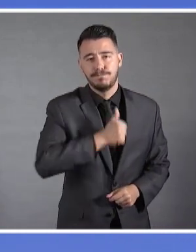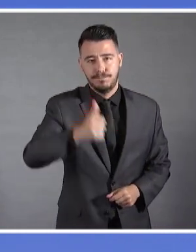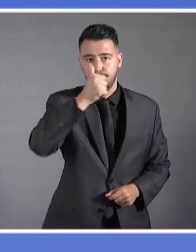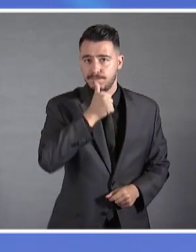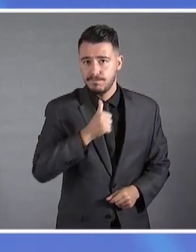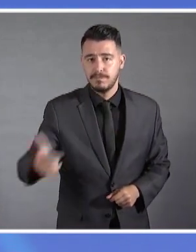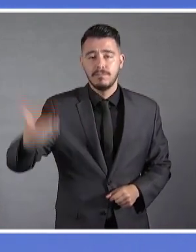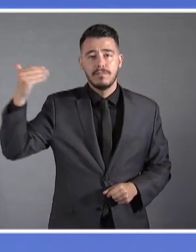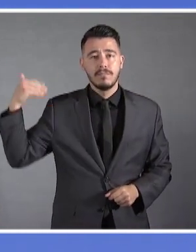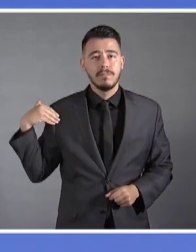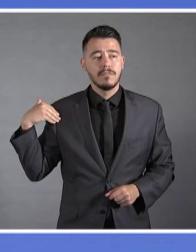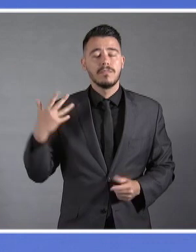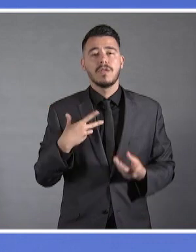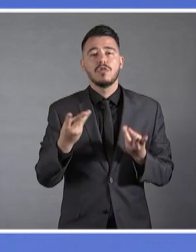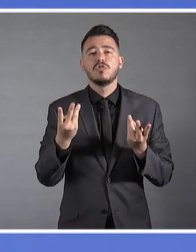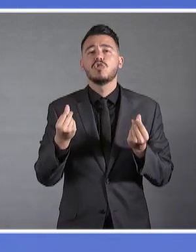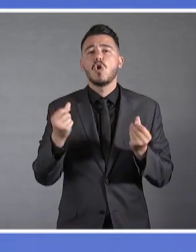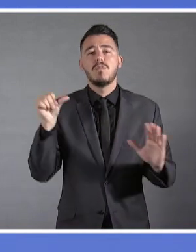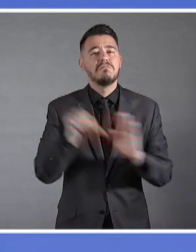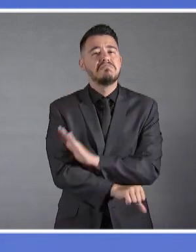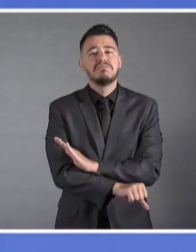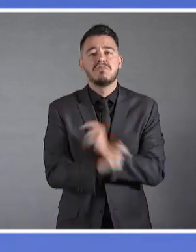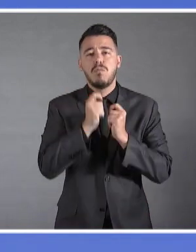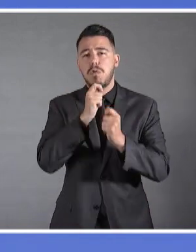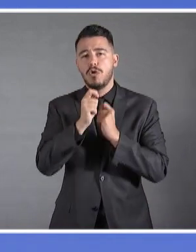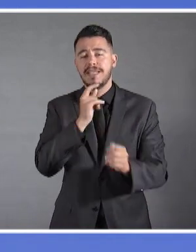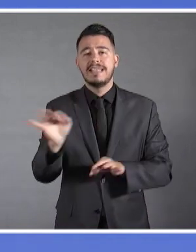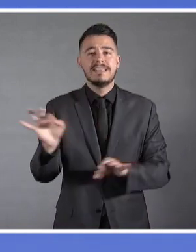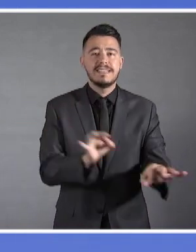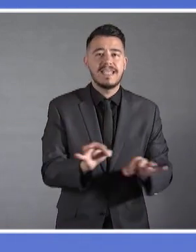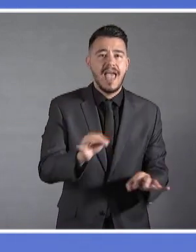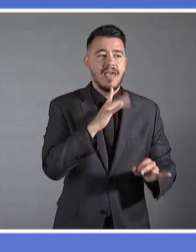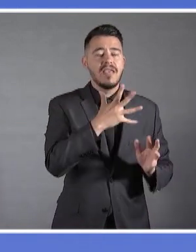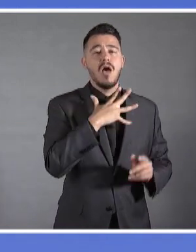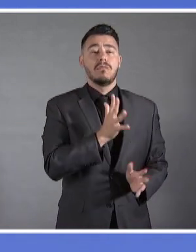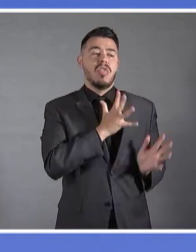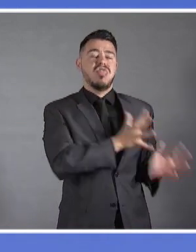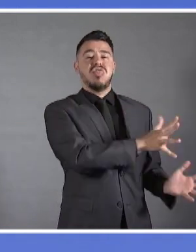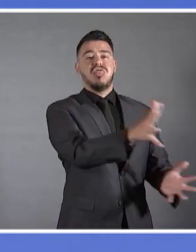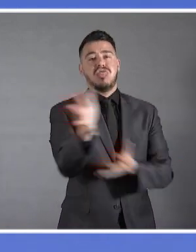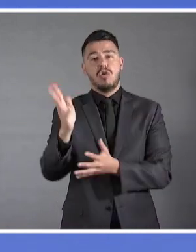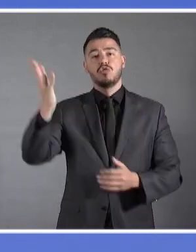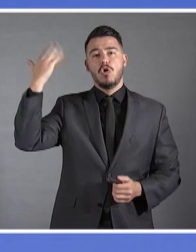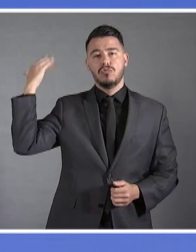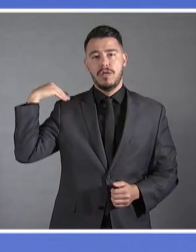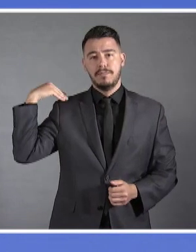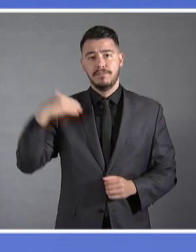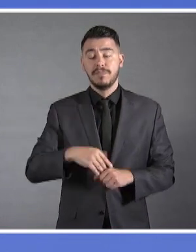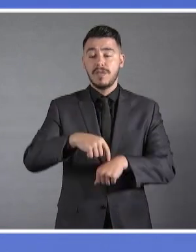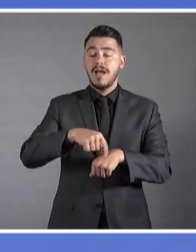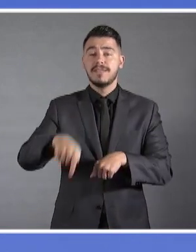κυβερνητικές επιλογές και πολιτικές. Η κρισιμότητα των περιστάσεων παγκόσμιων και εθνικών